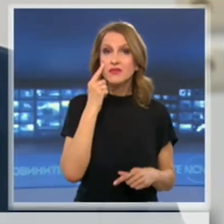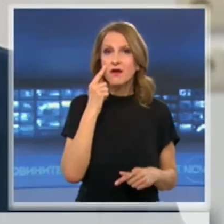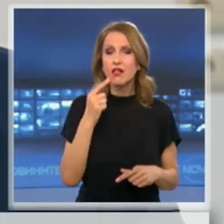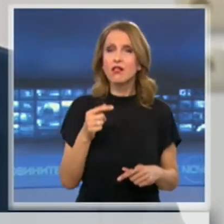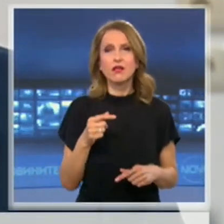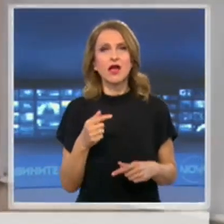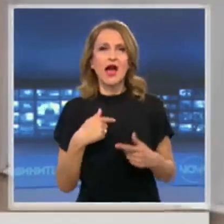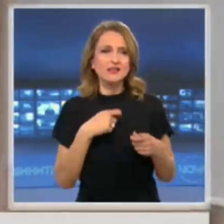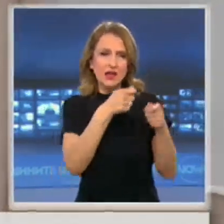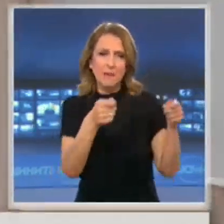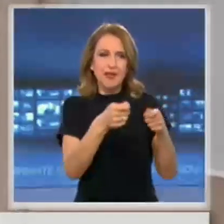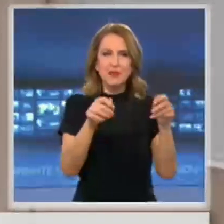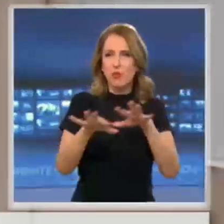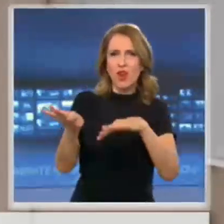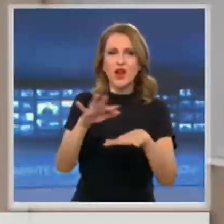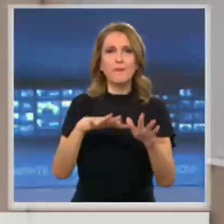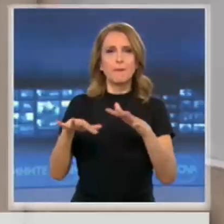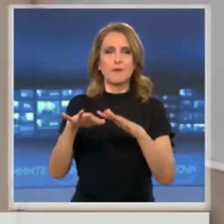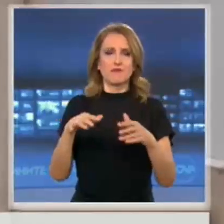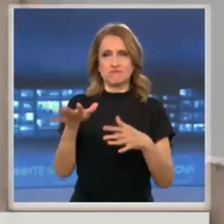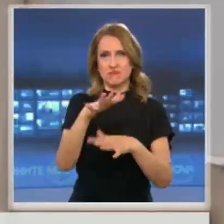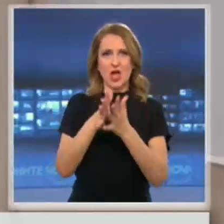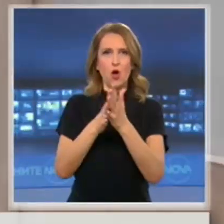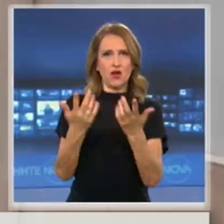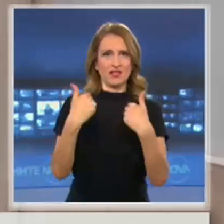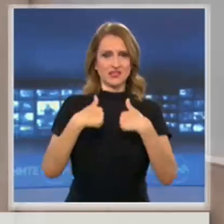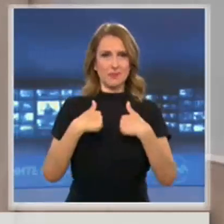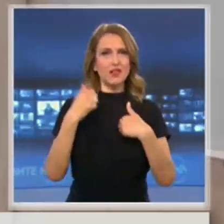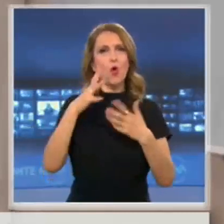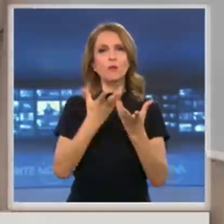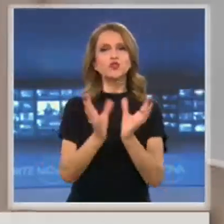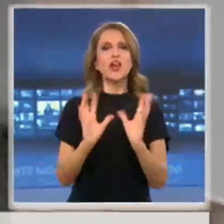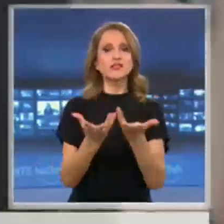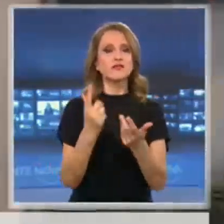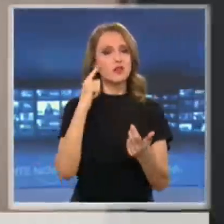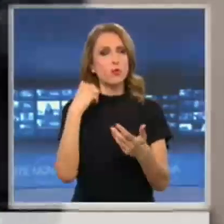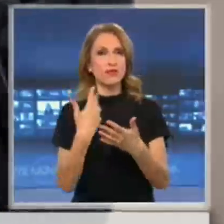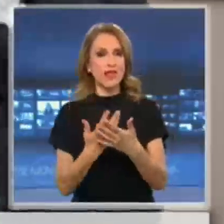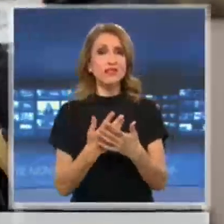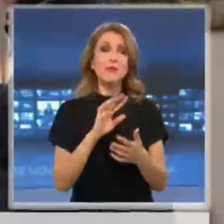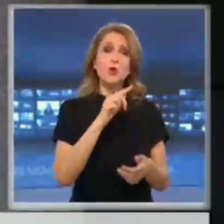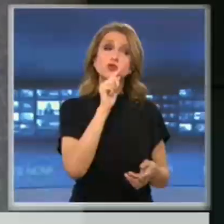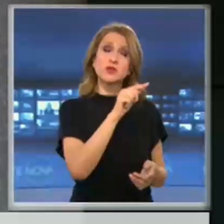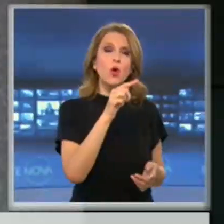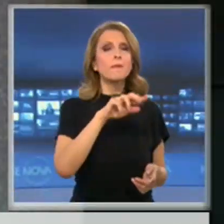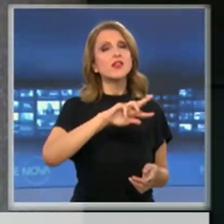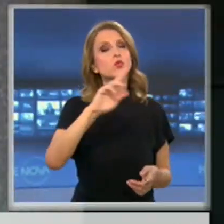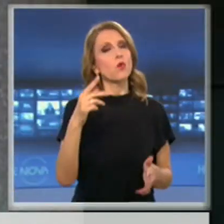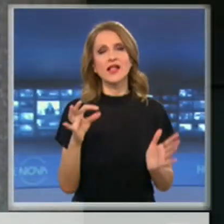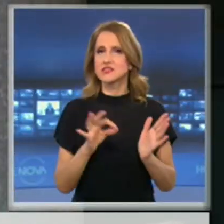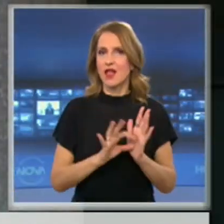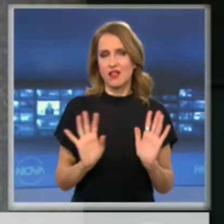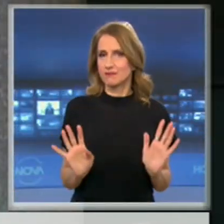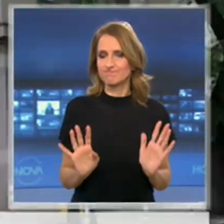общественото мнение. Изявлението на господин Панова в тази посълка очевидно преследва други цели. Като за голямо